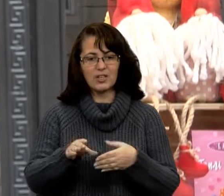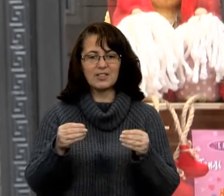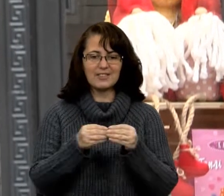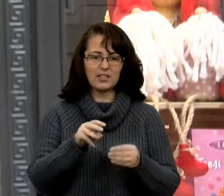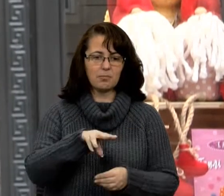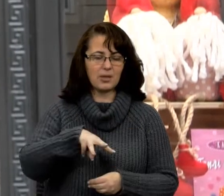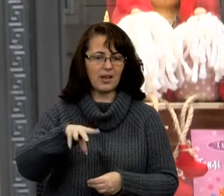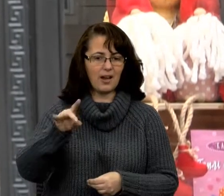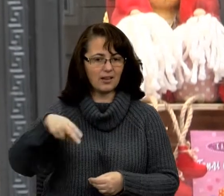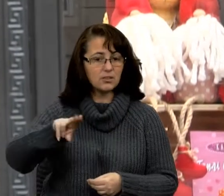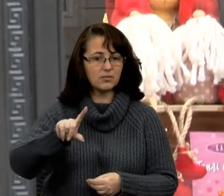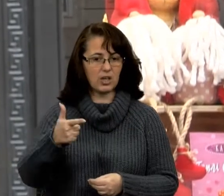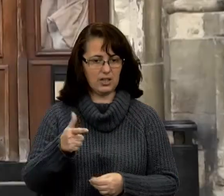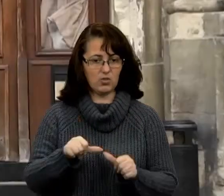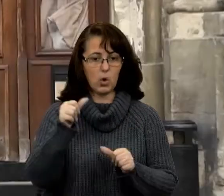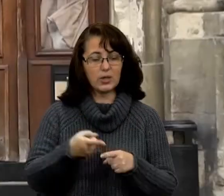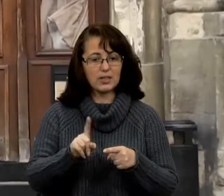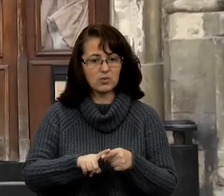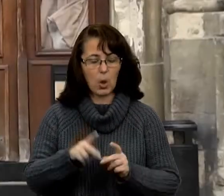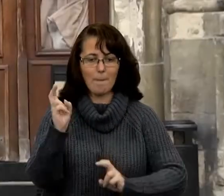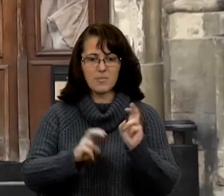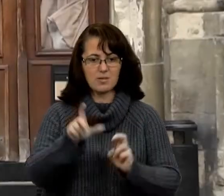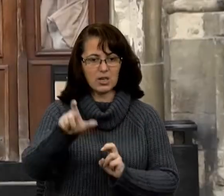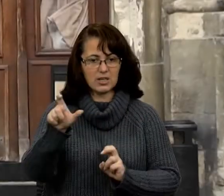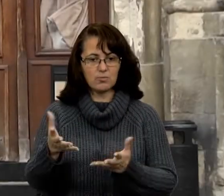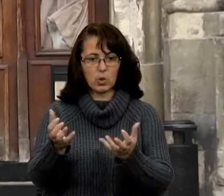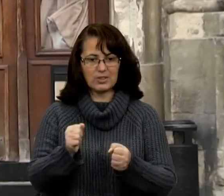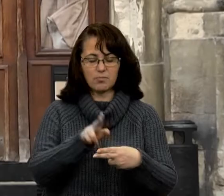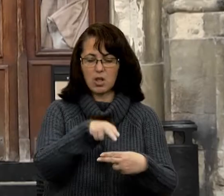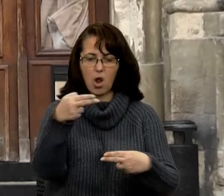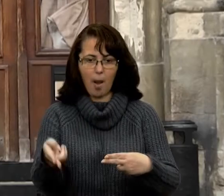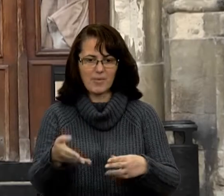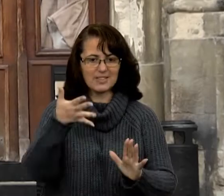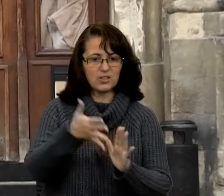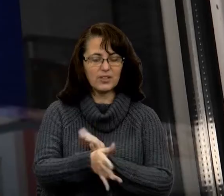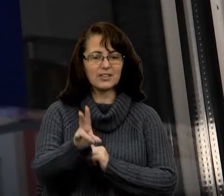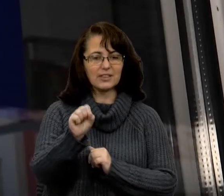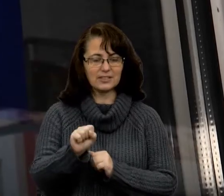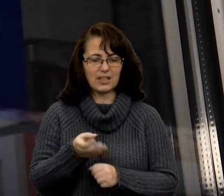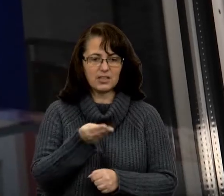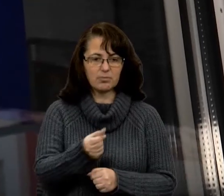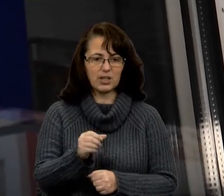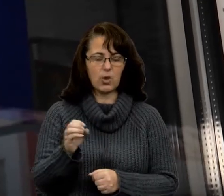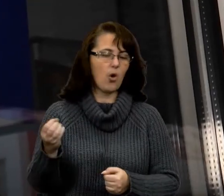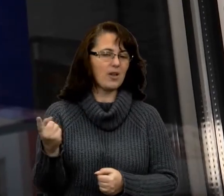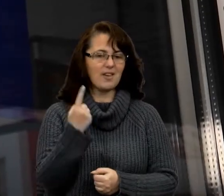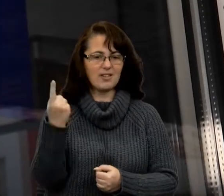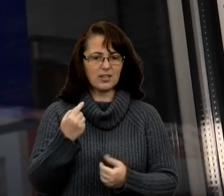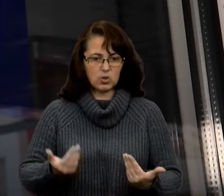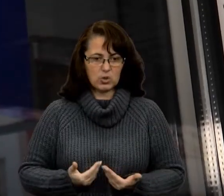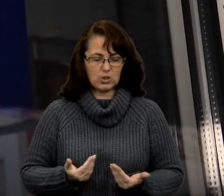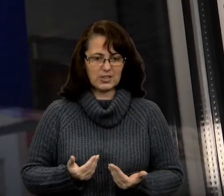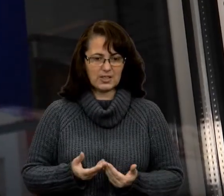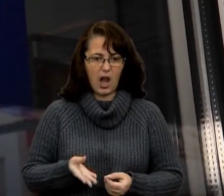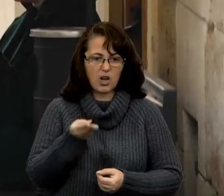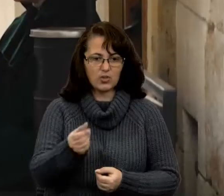мільярдів гривень. Окрім цього, підприємці отримають і компенсацію витрат на сплату єдиного соціального внеску за найманих